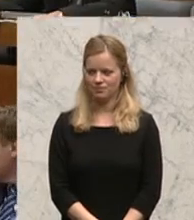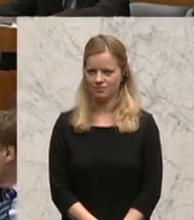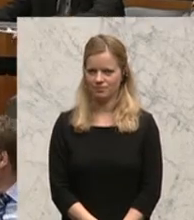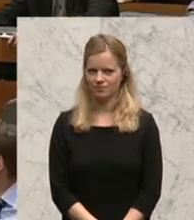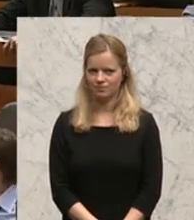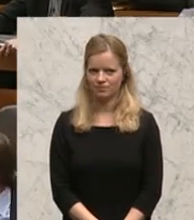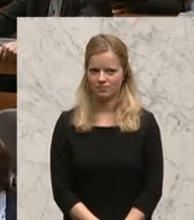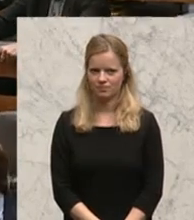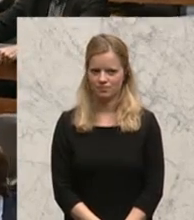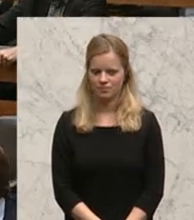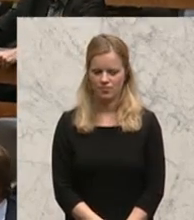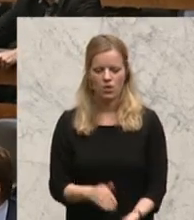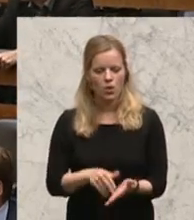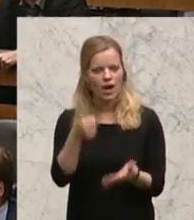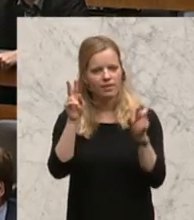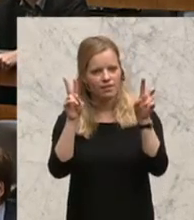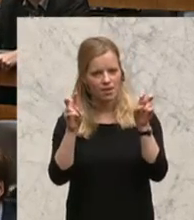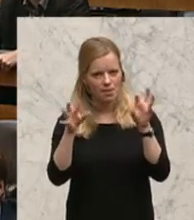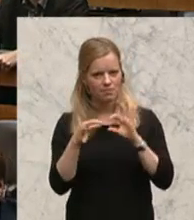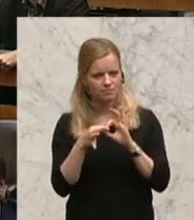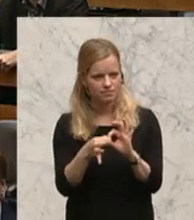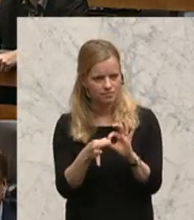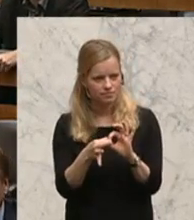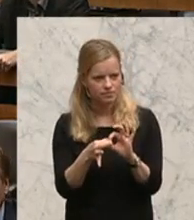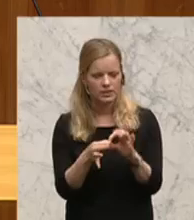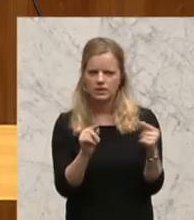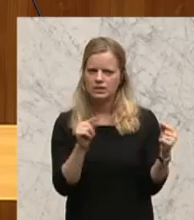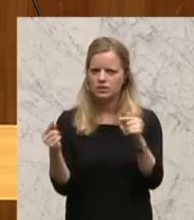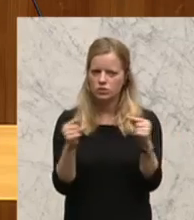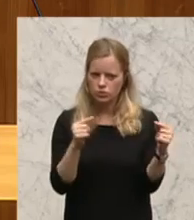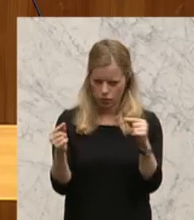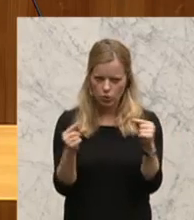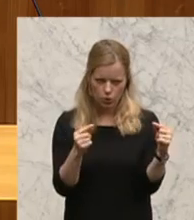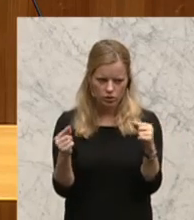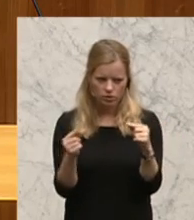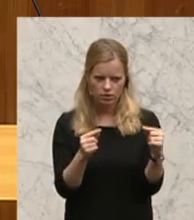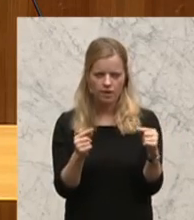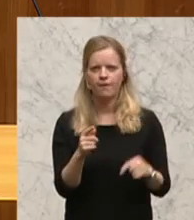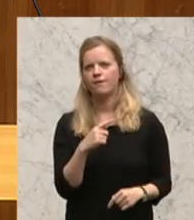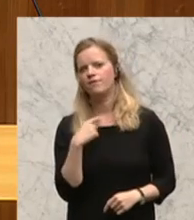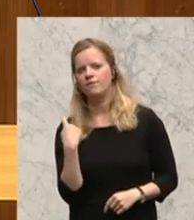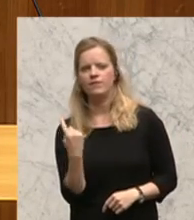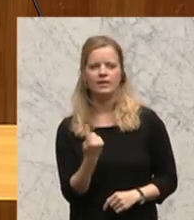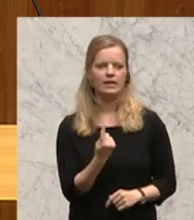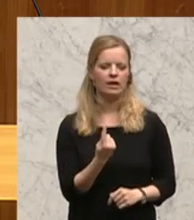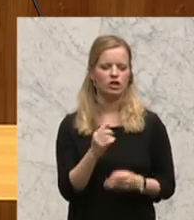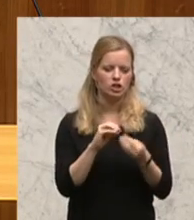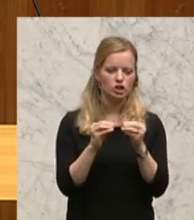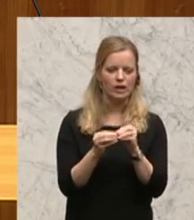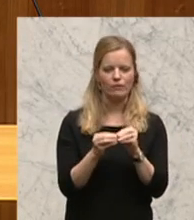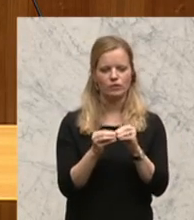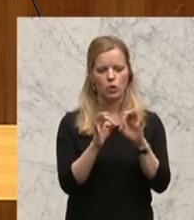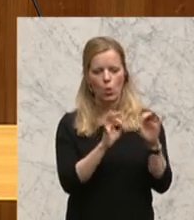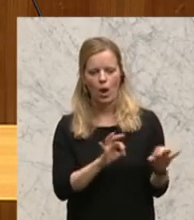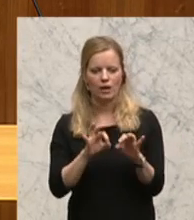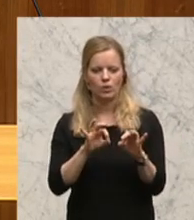Noch ein Thema zur Diskussion. Wir hätten hier die Geschäftsordnung gebrochen. Ich weiß